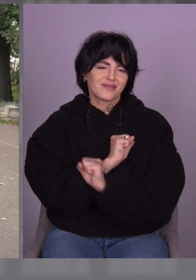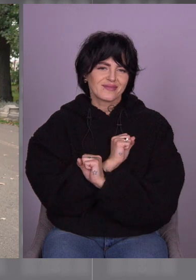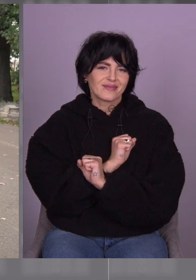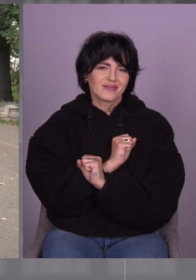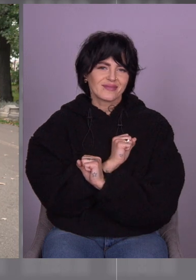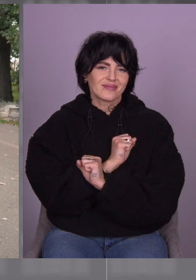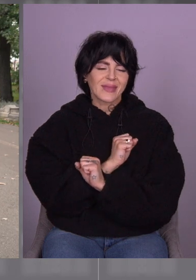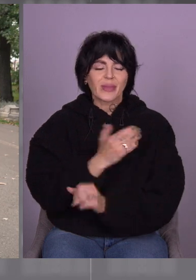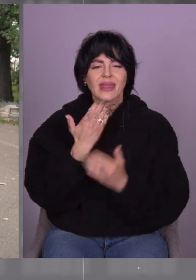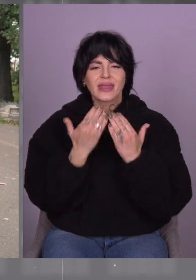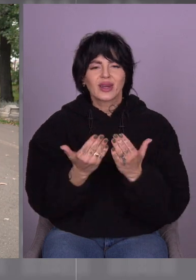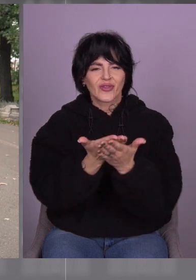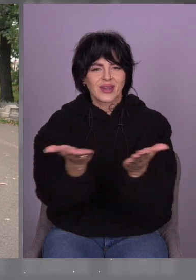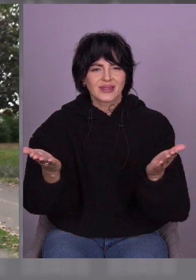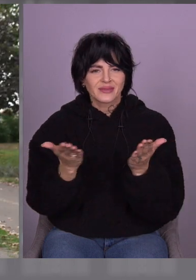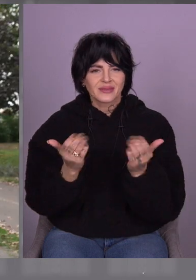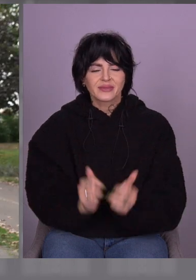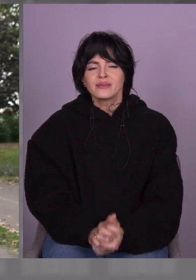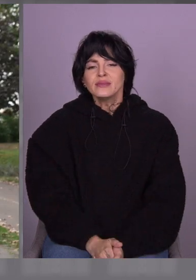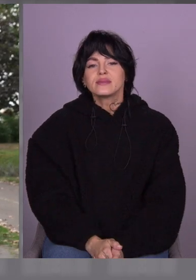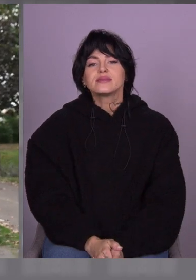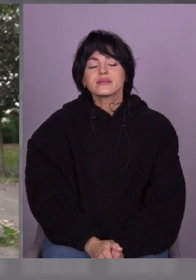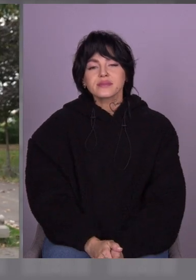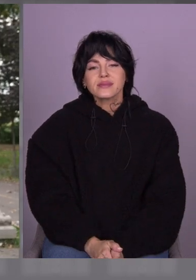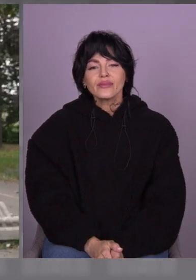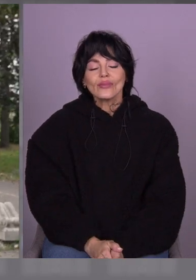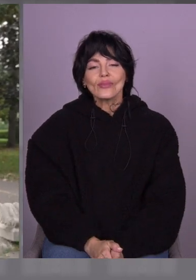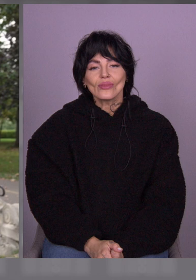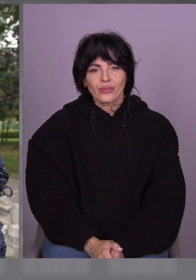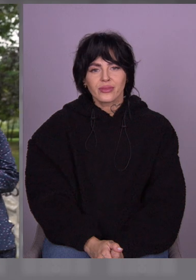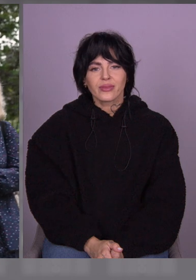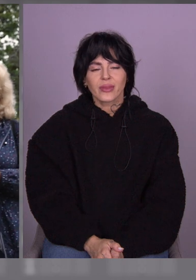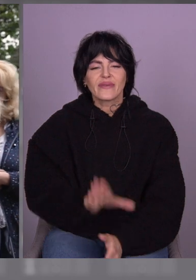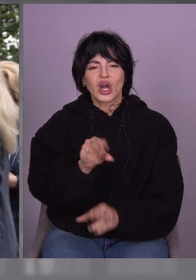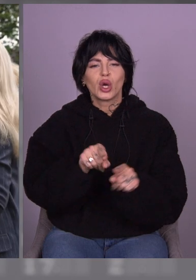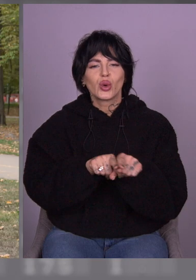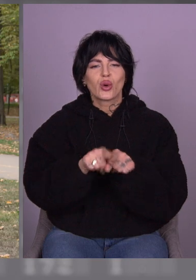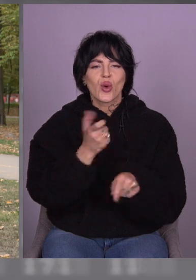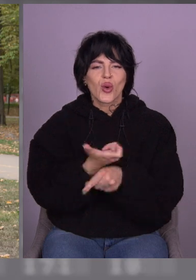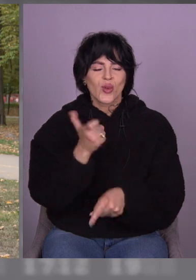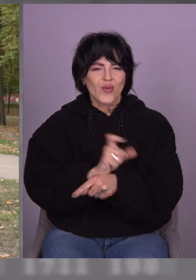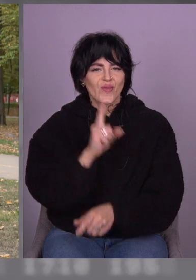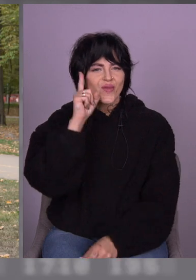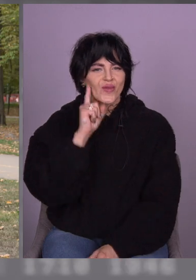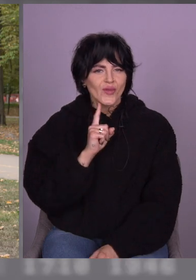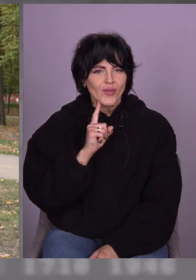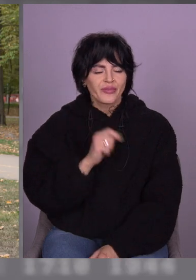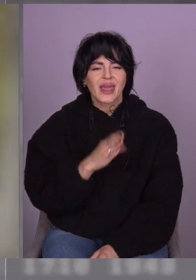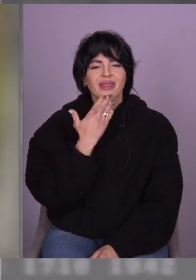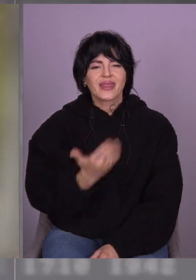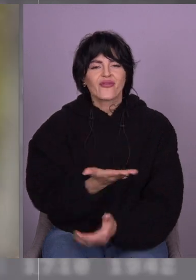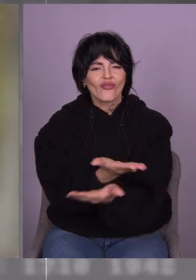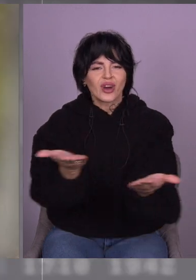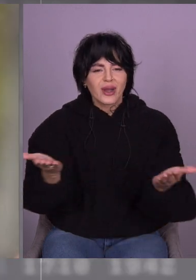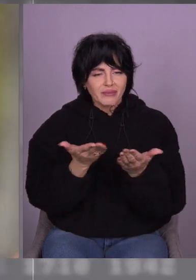Дякую вам. Я залишаю вас. Дозволю вас обійму. Огірки просто шалено смачні. Вдячний вам за те,